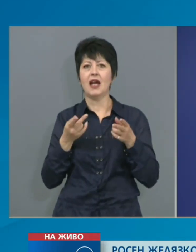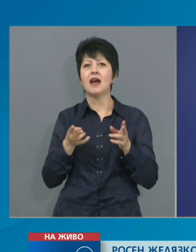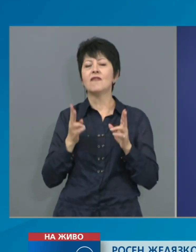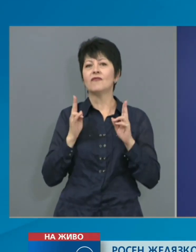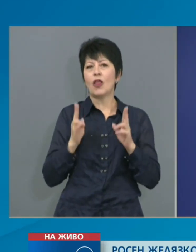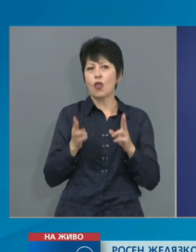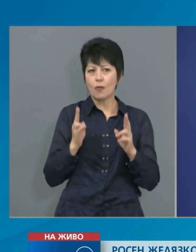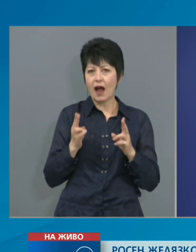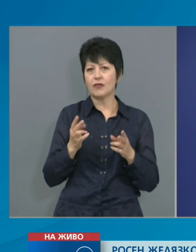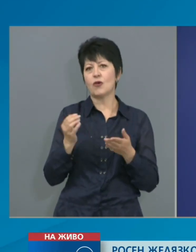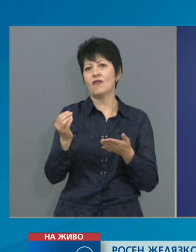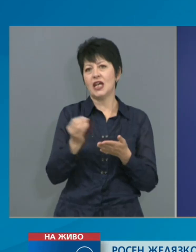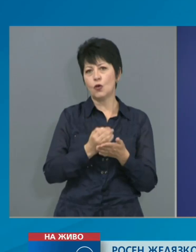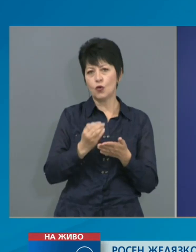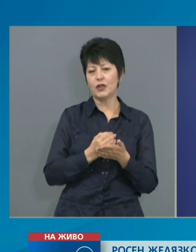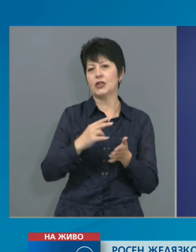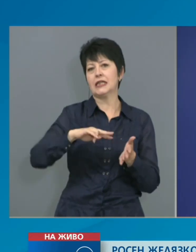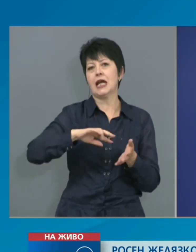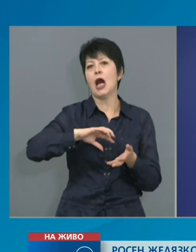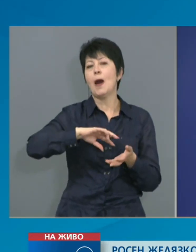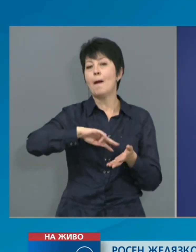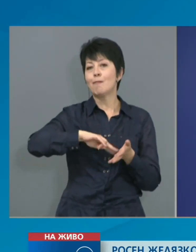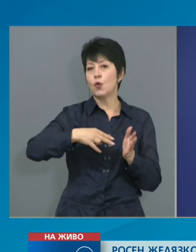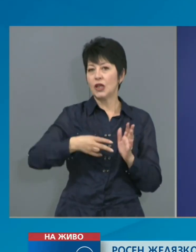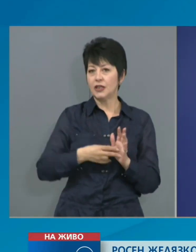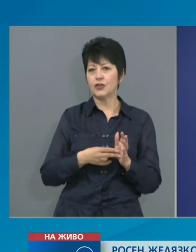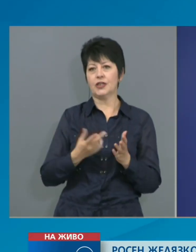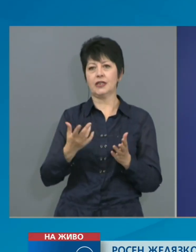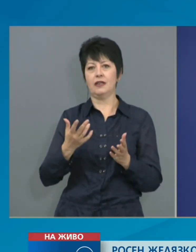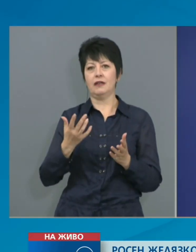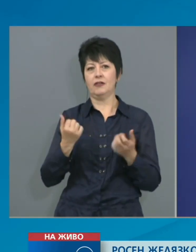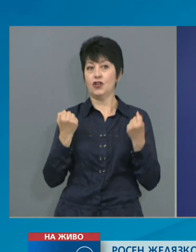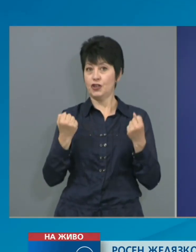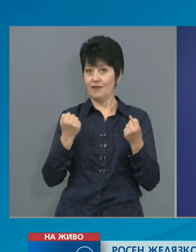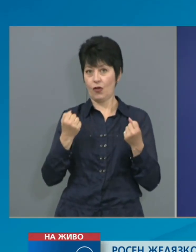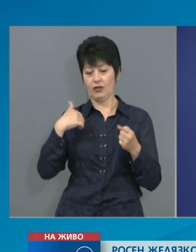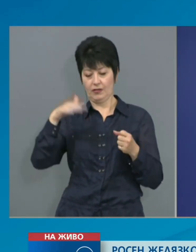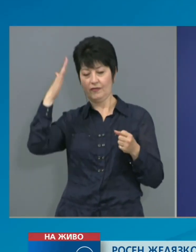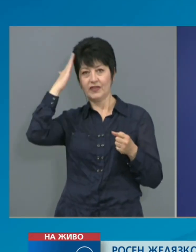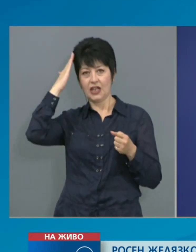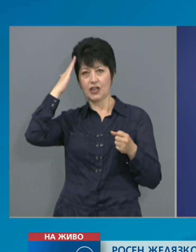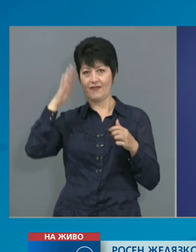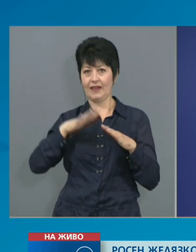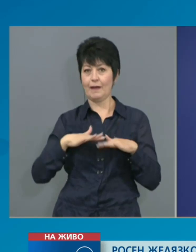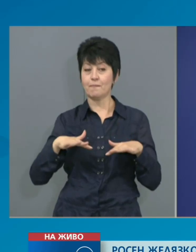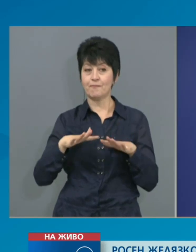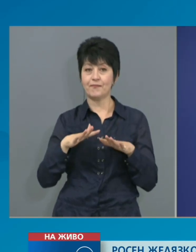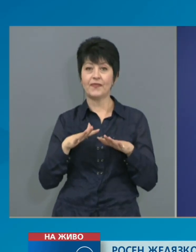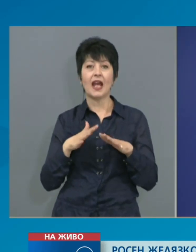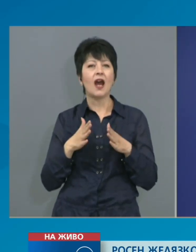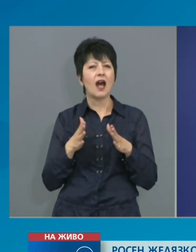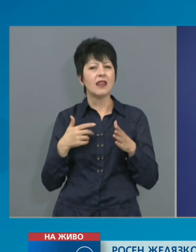економическия, политическия и стопански обород в страната. От гледна точка на